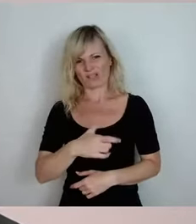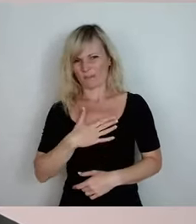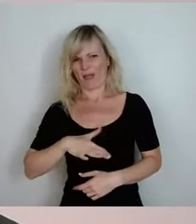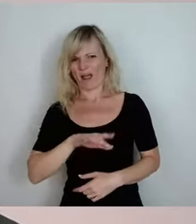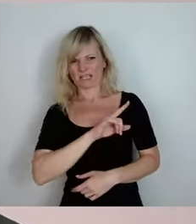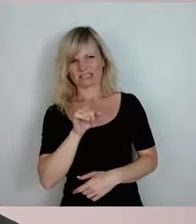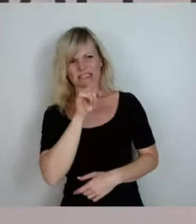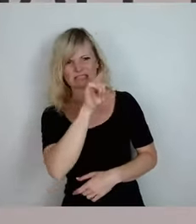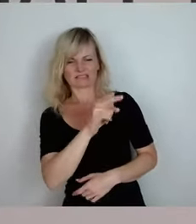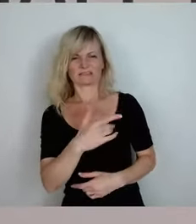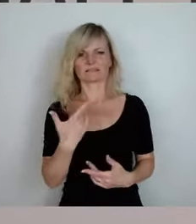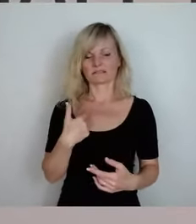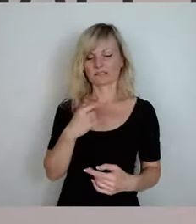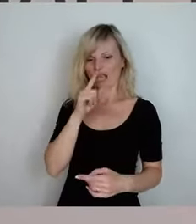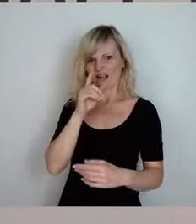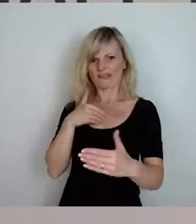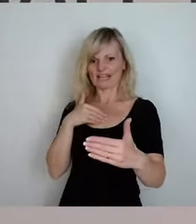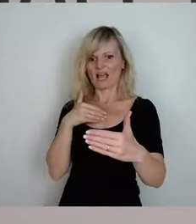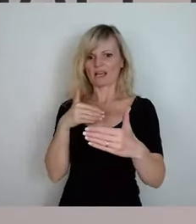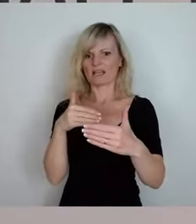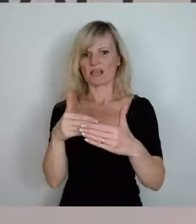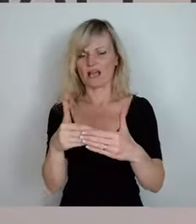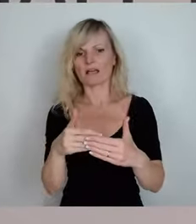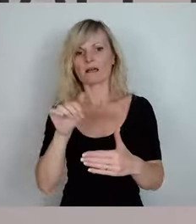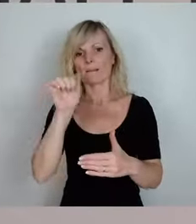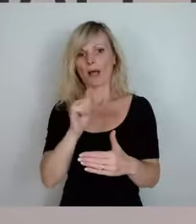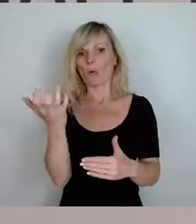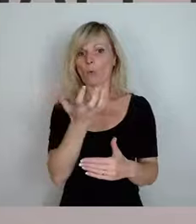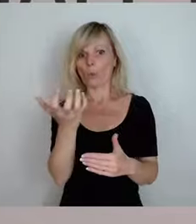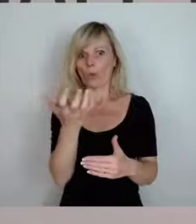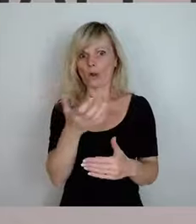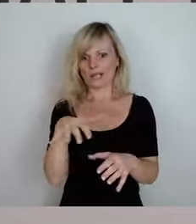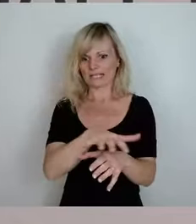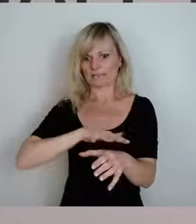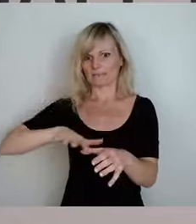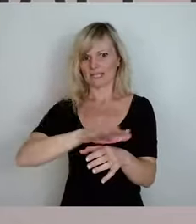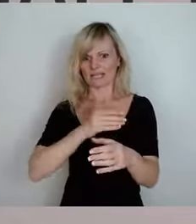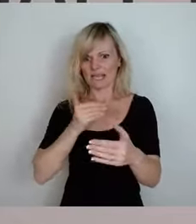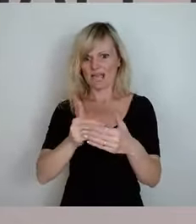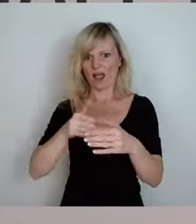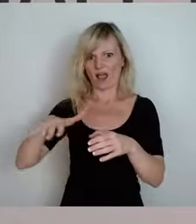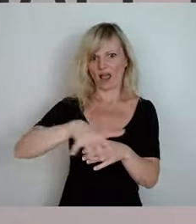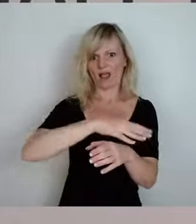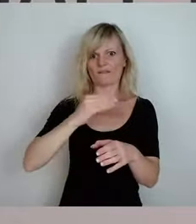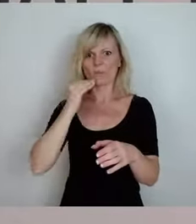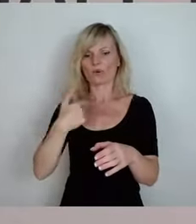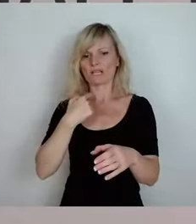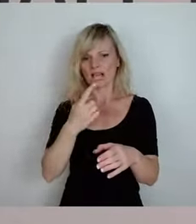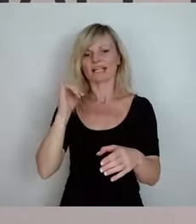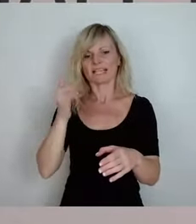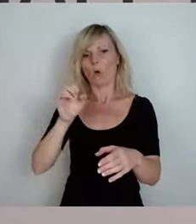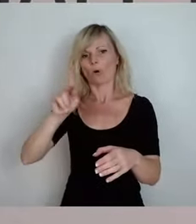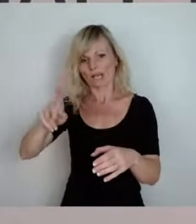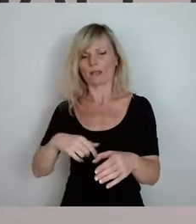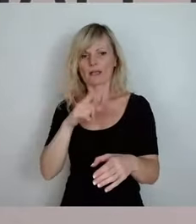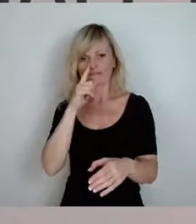Braunkohlekraftwerk kommen, je mehr tragen die Leute das mit. Und wenn Sie jemandem sagen, ich baue dir eine Windkraftanlage in dein Dorf, dann